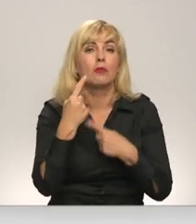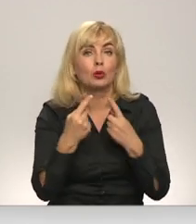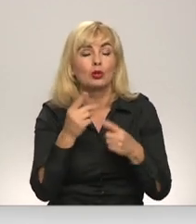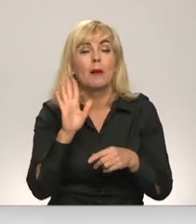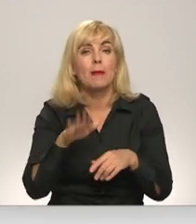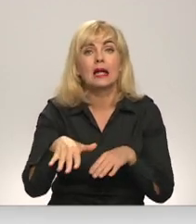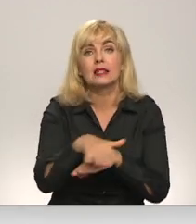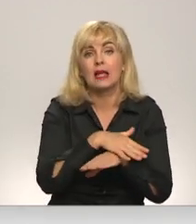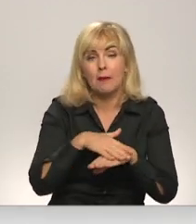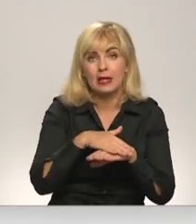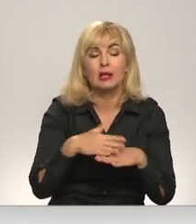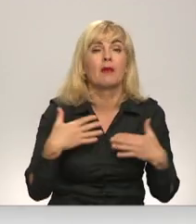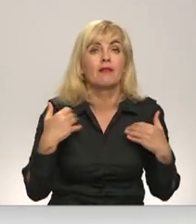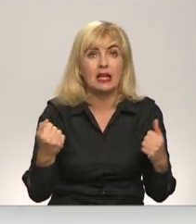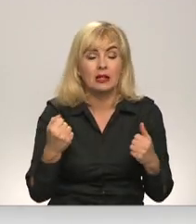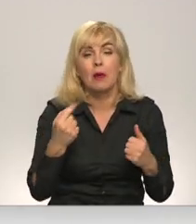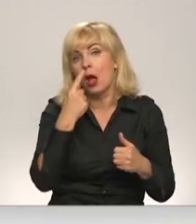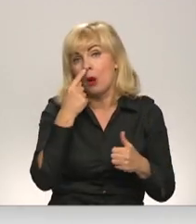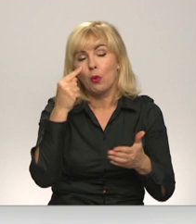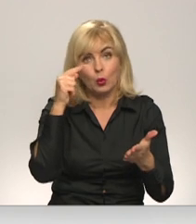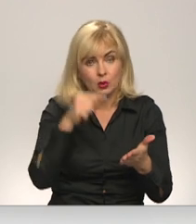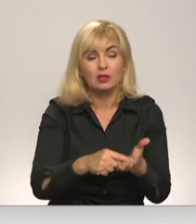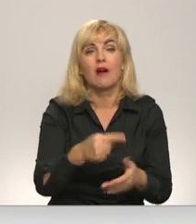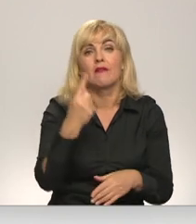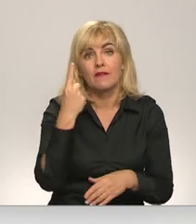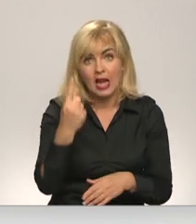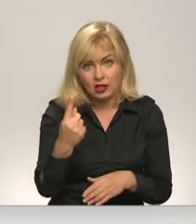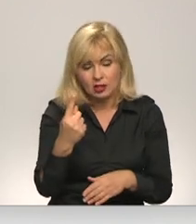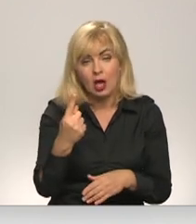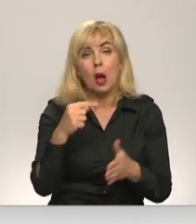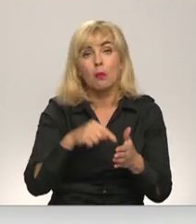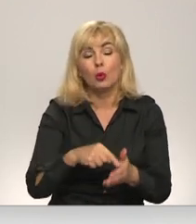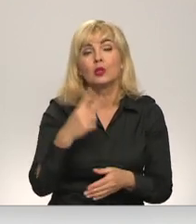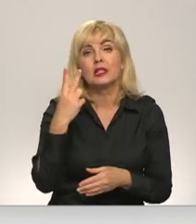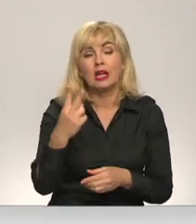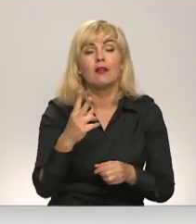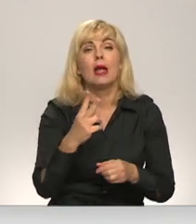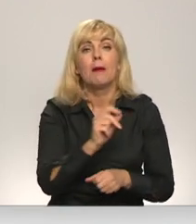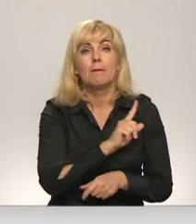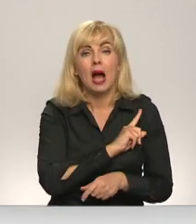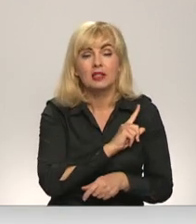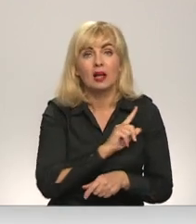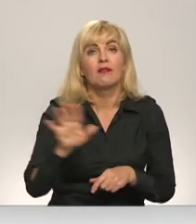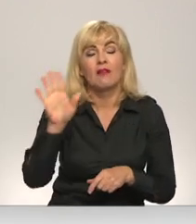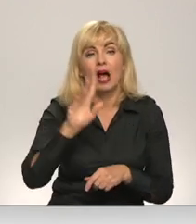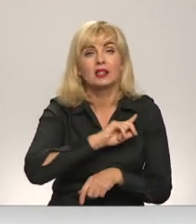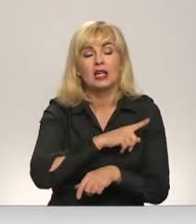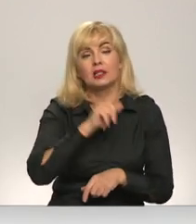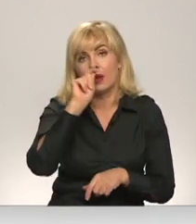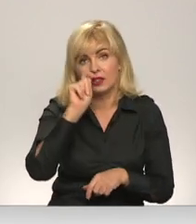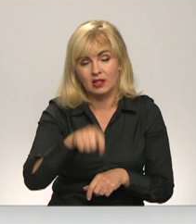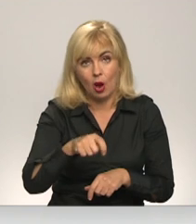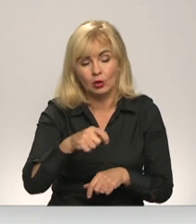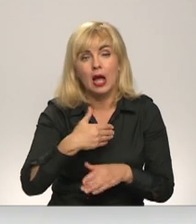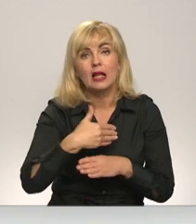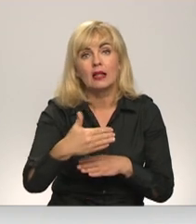par sabiedrības veselību punkts viens un punkts divi, lai pasargātu valstu no iespējumiem zaudējumiem tālākās